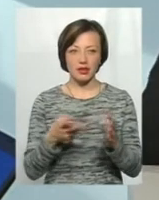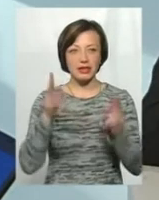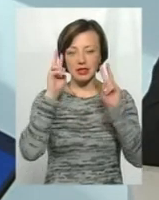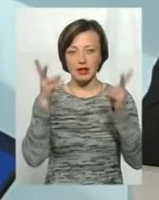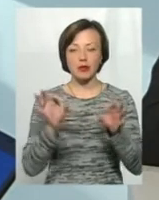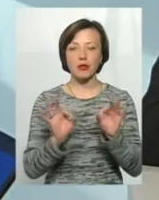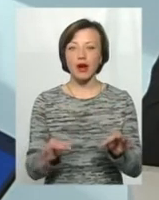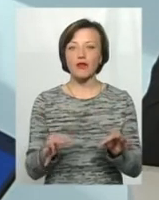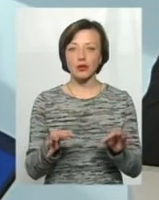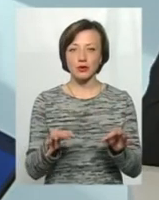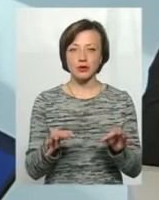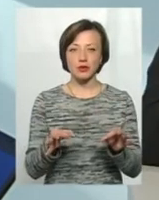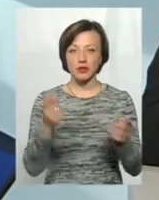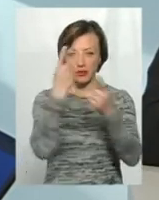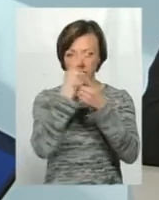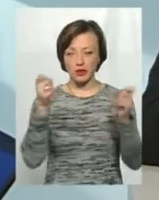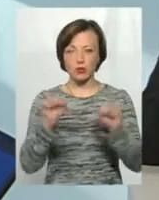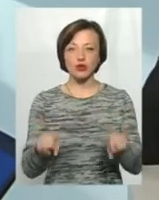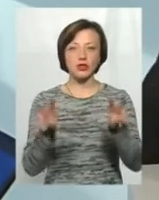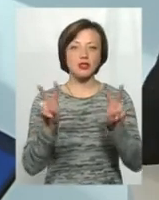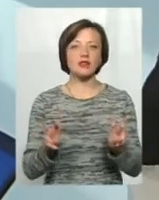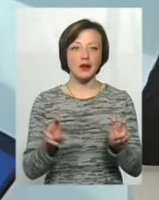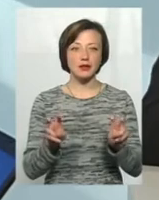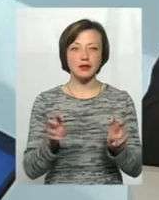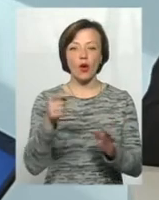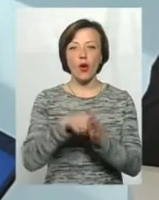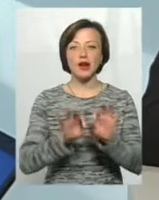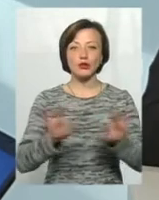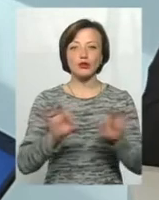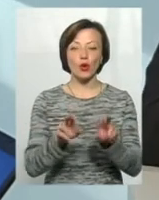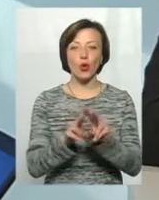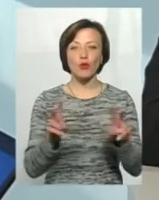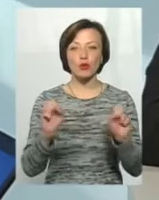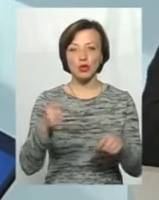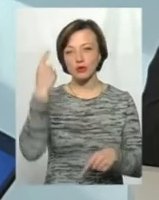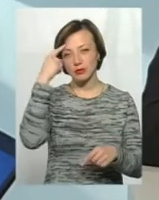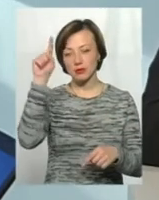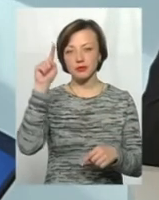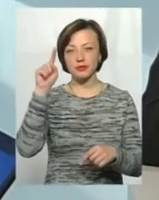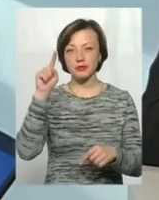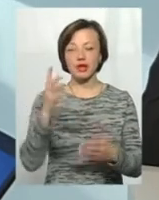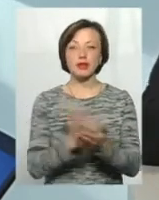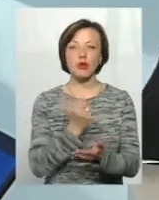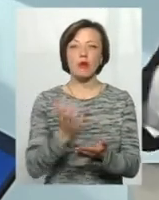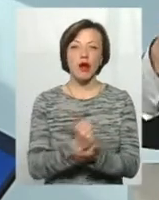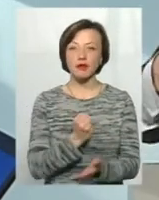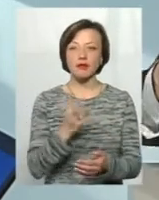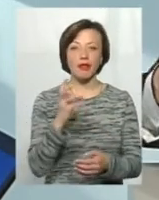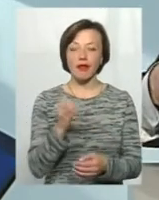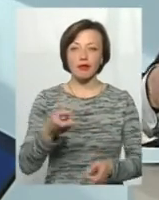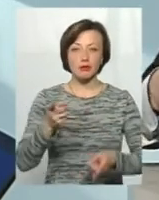знаю, як правильно в ефірі можна назвати, охарактеризувати тих, кому може прийти думка заробляти не